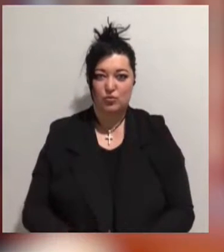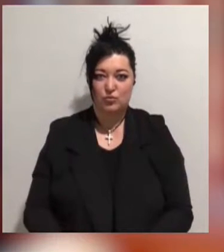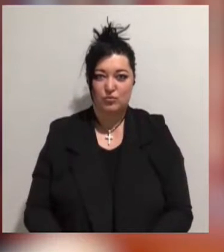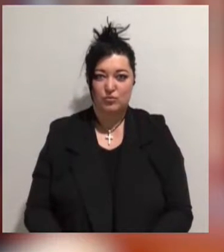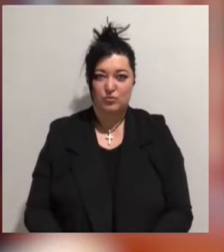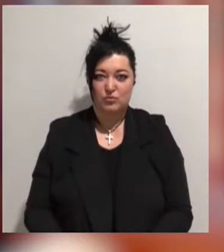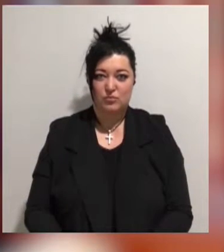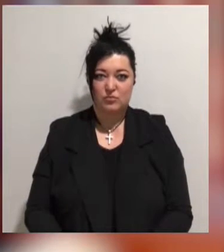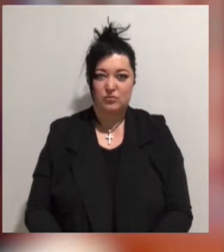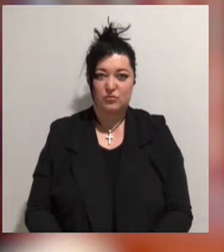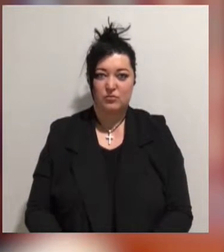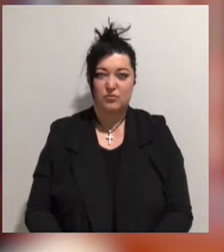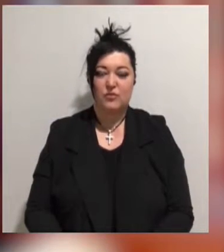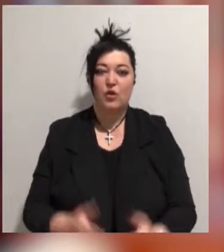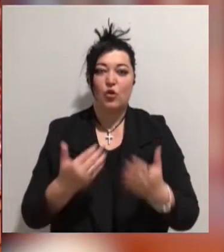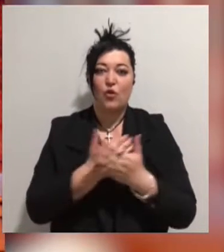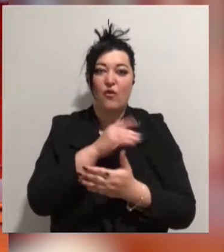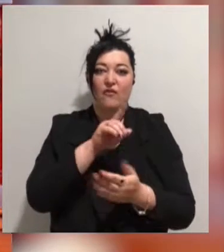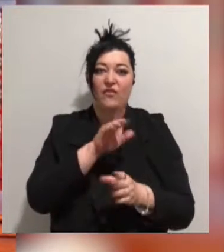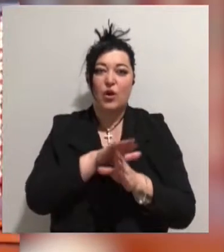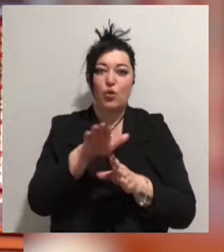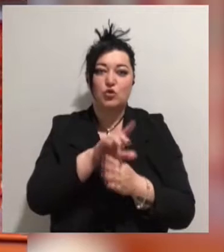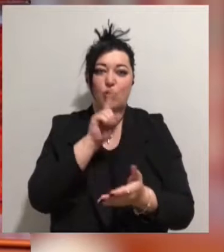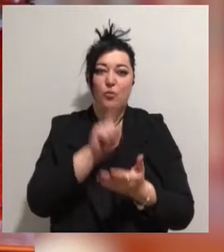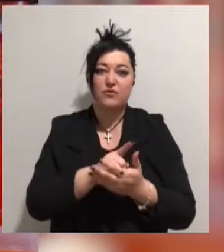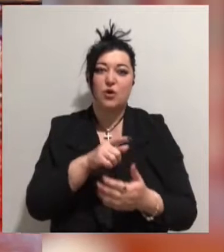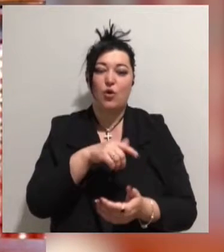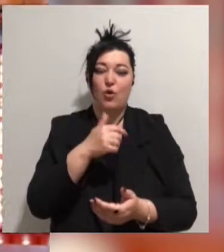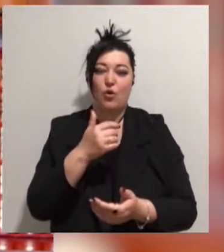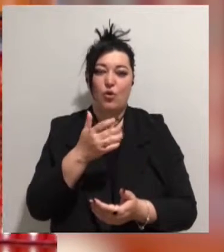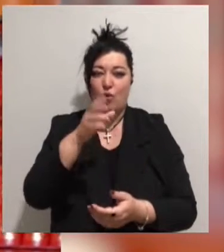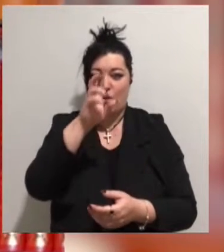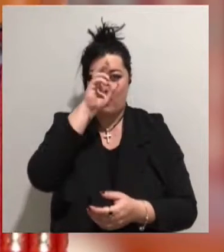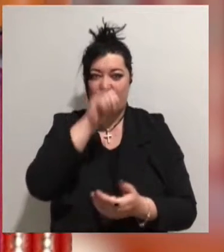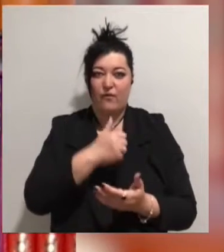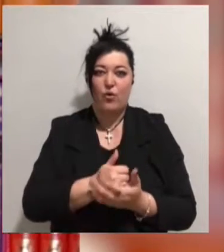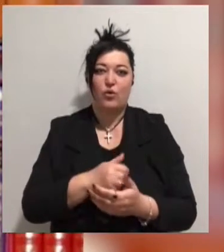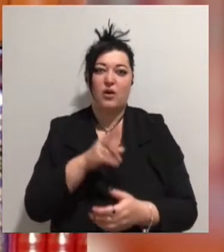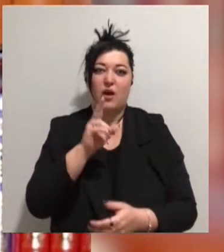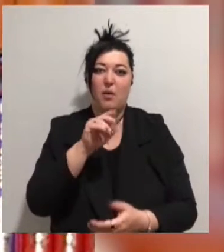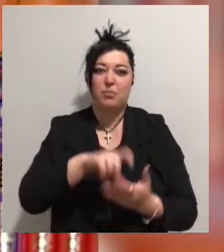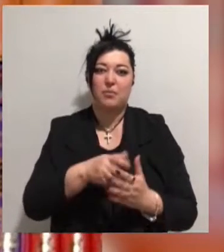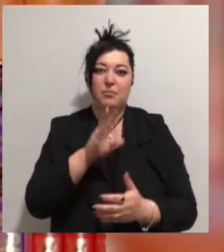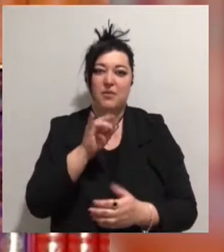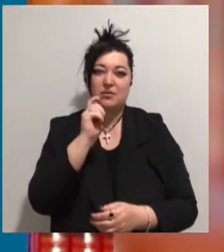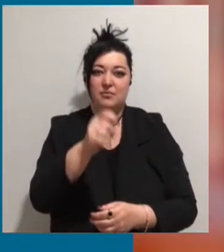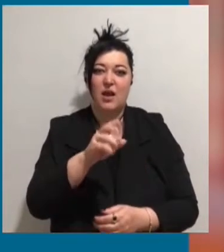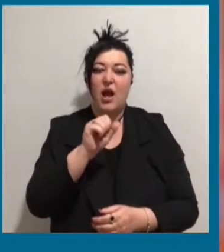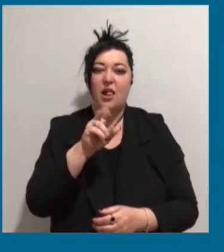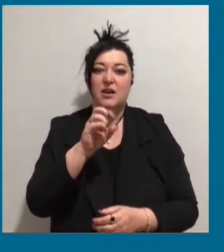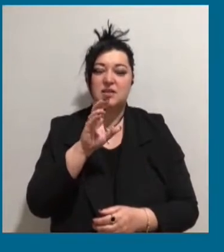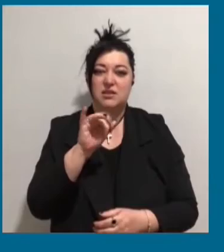Нового виконуючого обов'язки голови Одеського торгового порту призначив Кабмін. Ним став Олексій Мясковський.